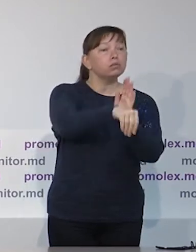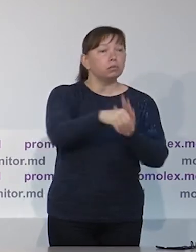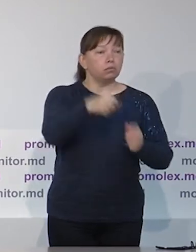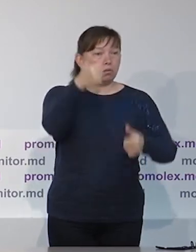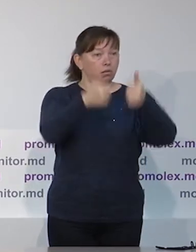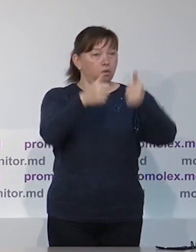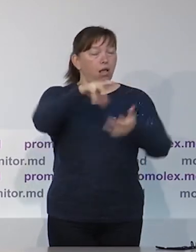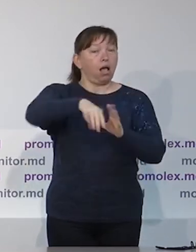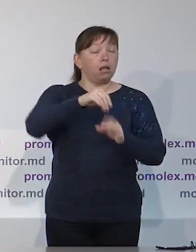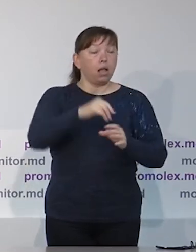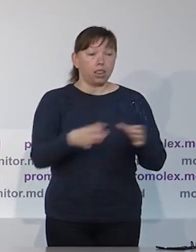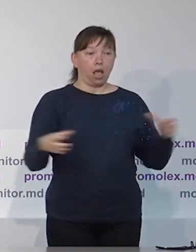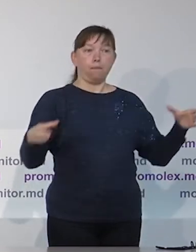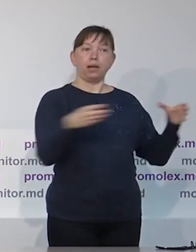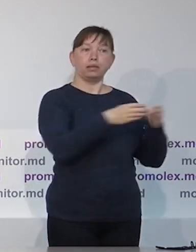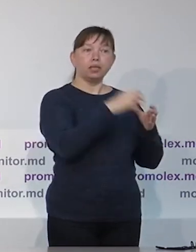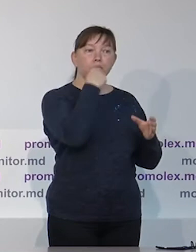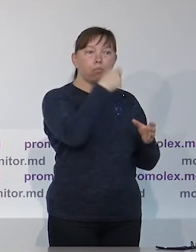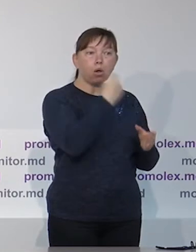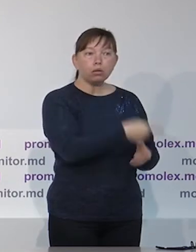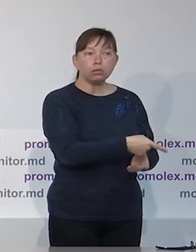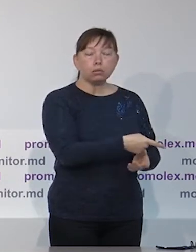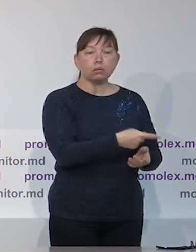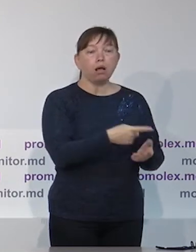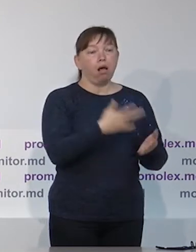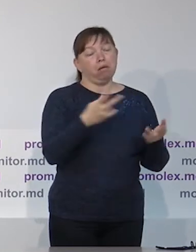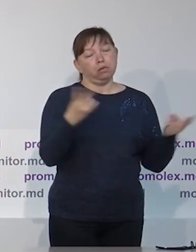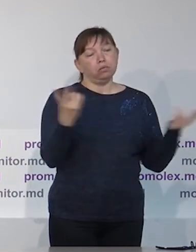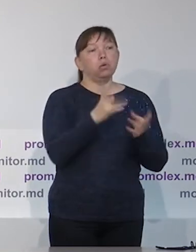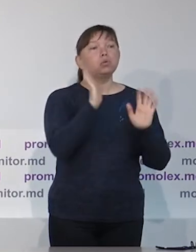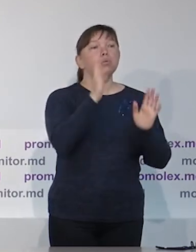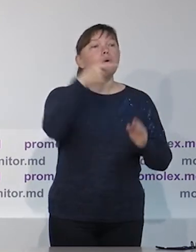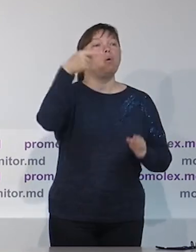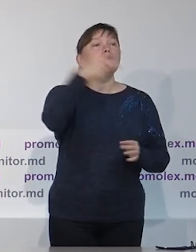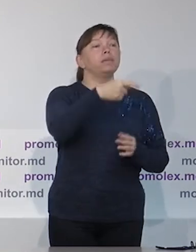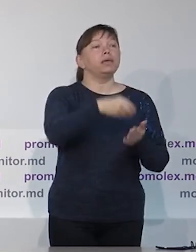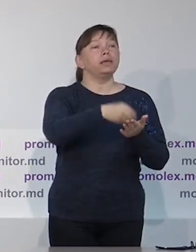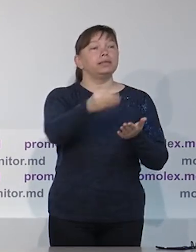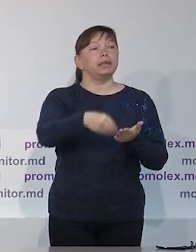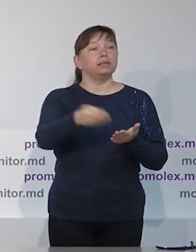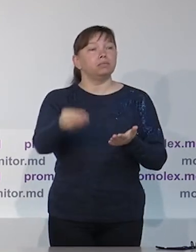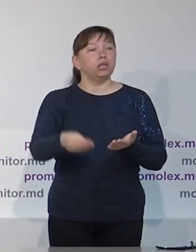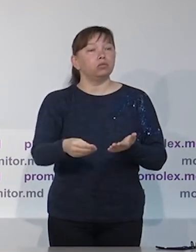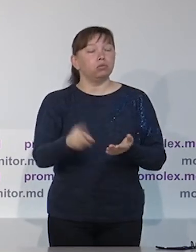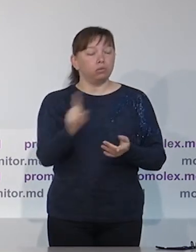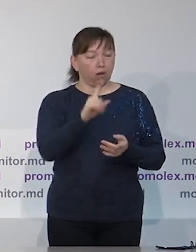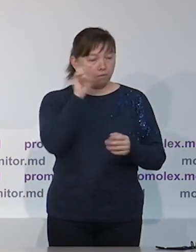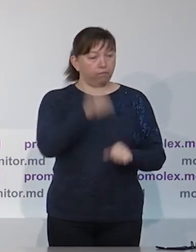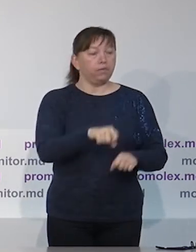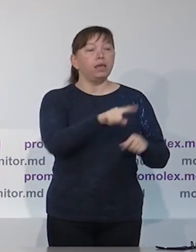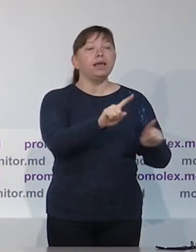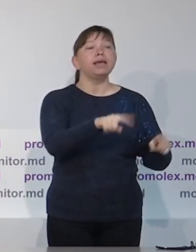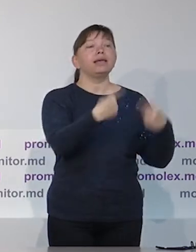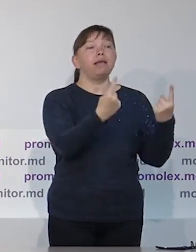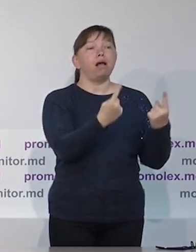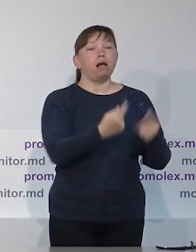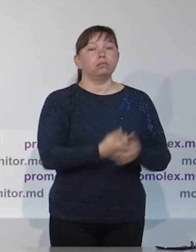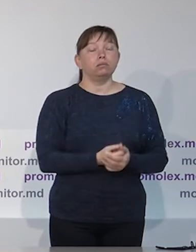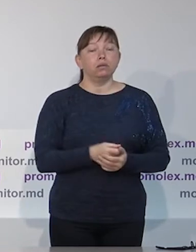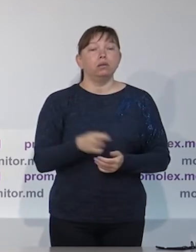таким независимым кандидатам необходимо представить две, две с половиной тысячи подписей, чтобы